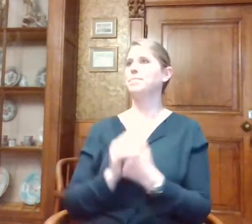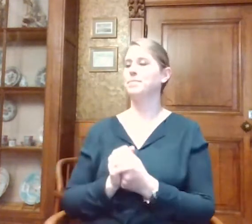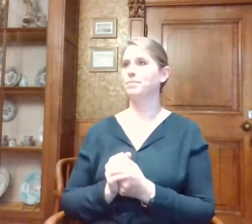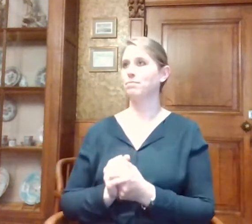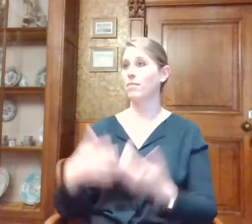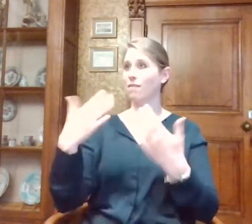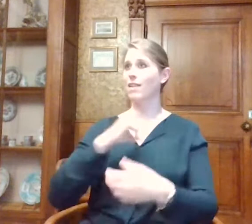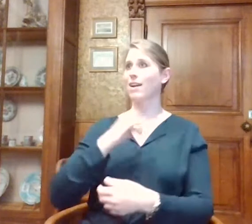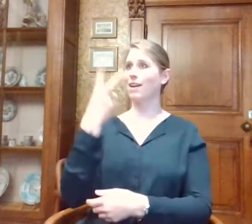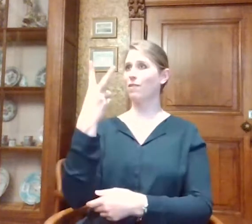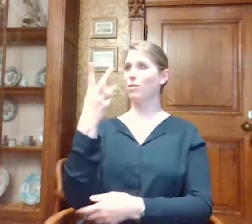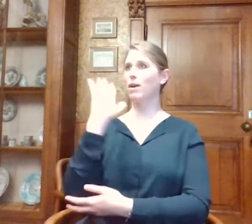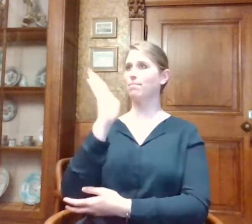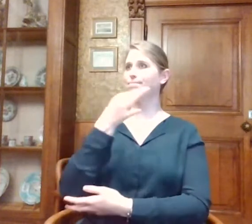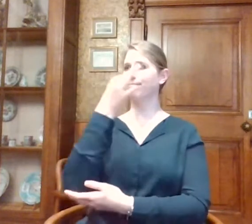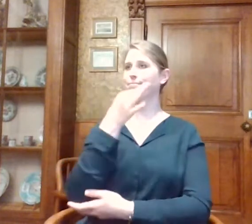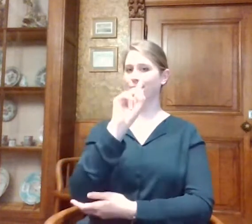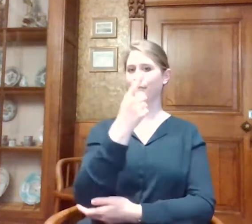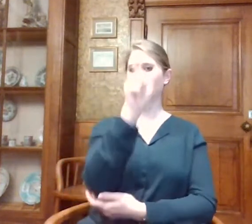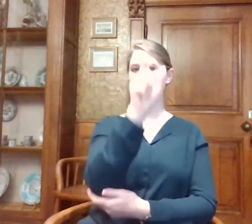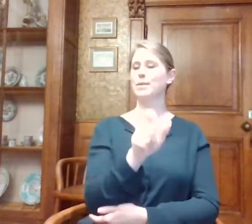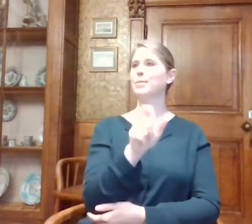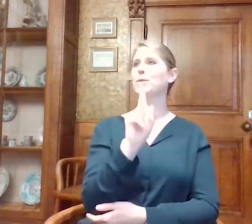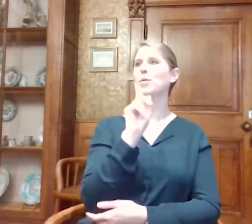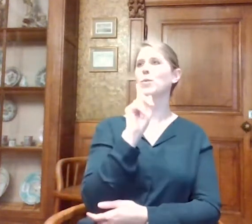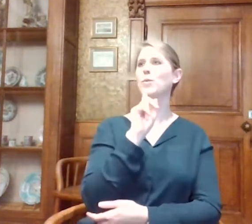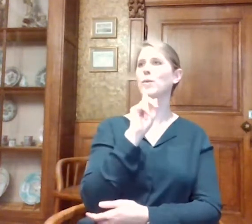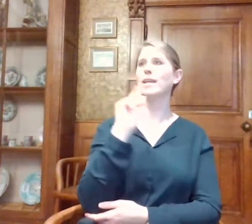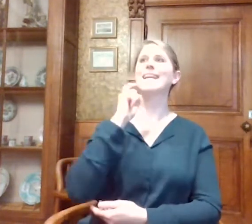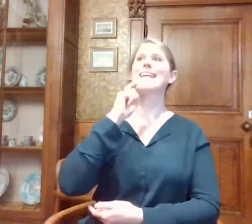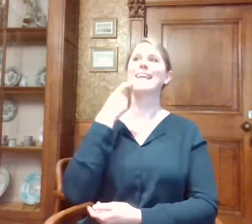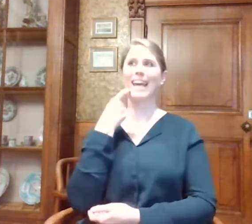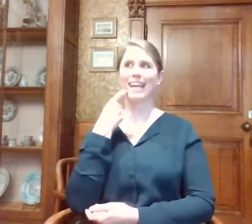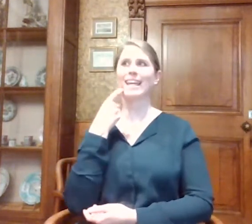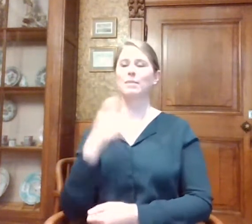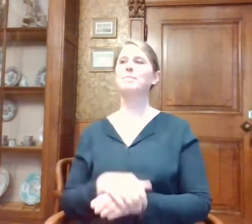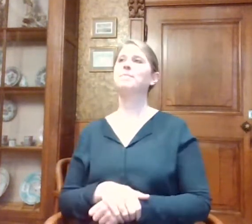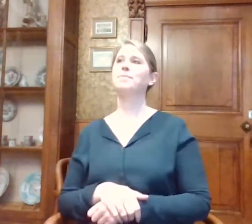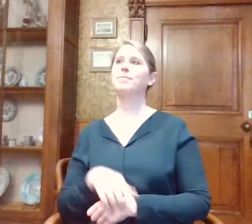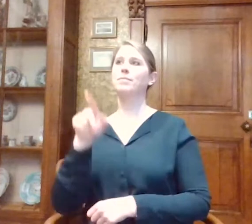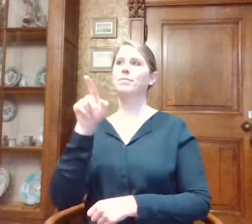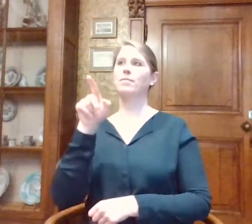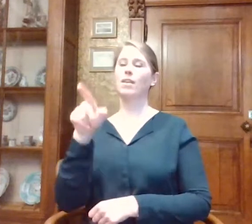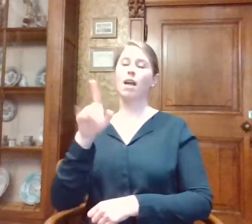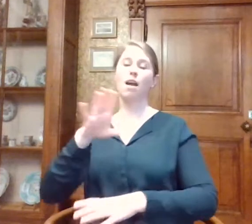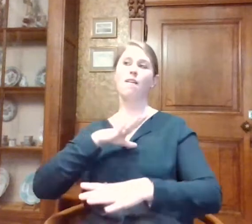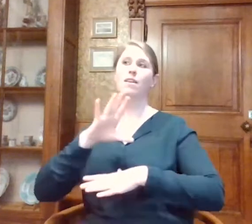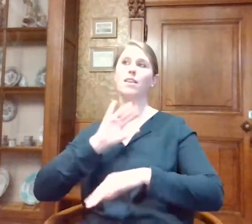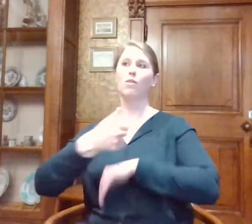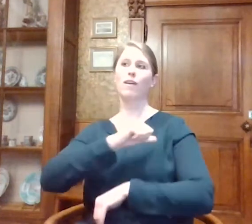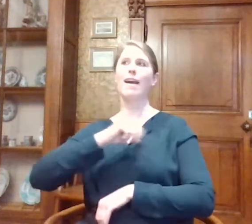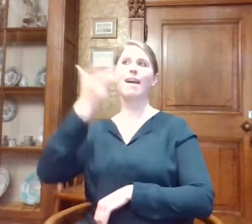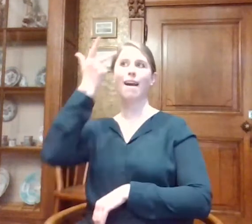vandaag twee sprekers. Onze eerste spreker is Gerrie Gerrits. En hij zal ons meer vertellen over zijn eigen